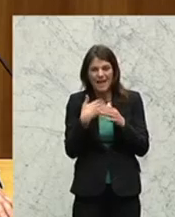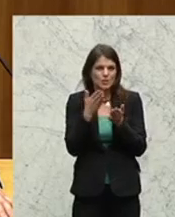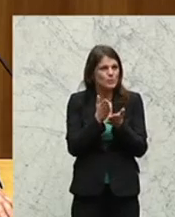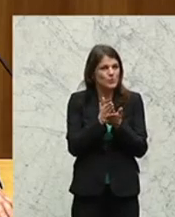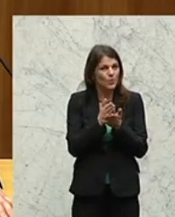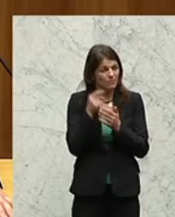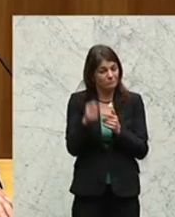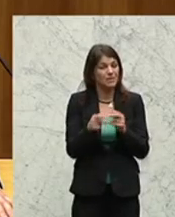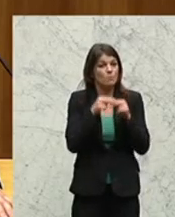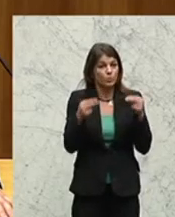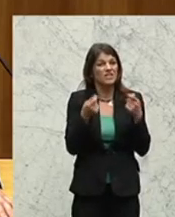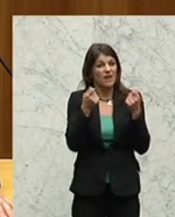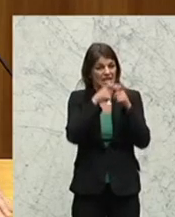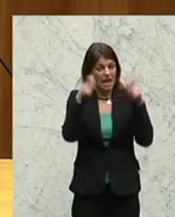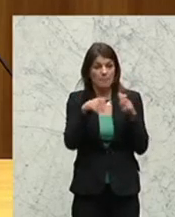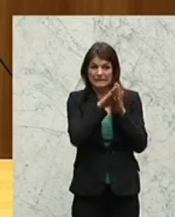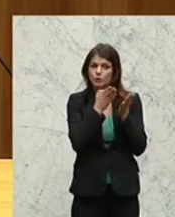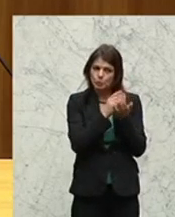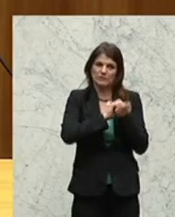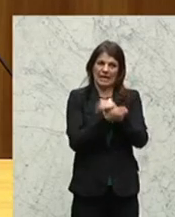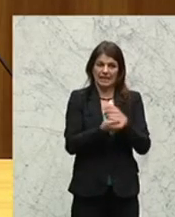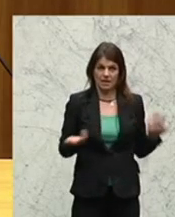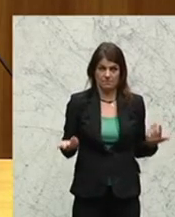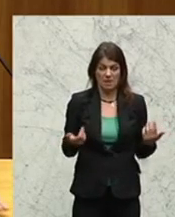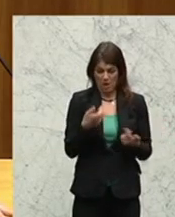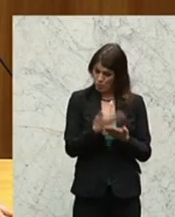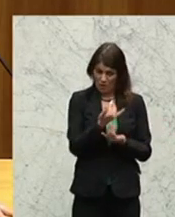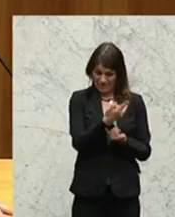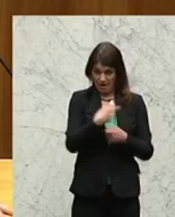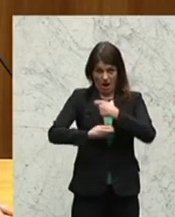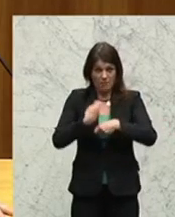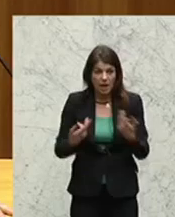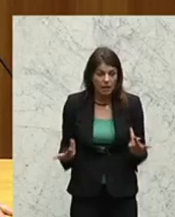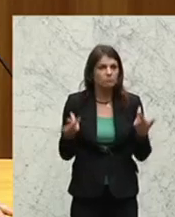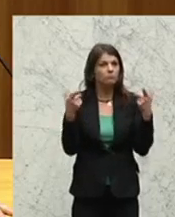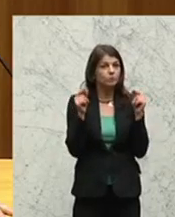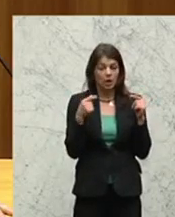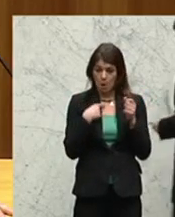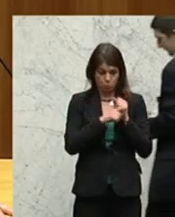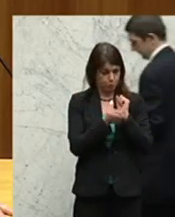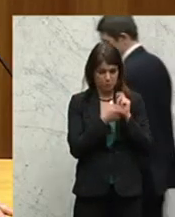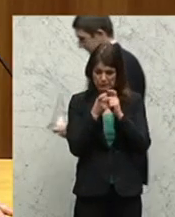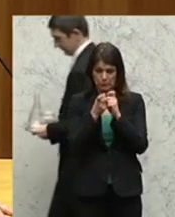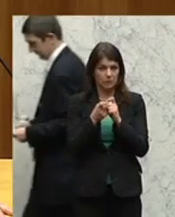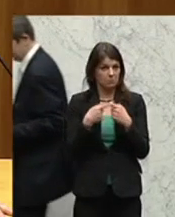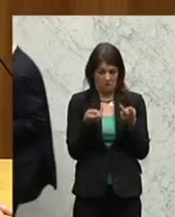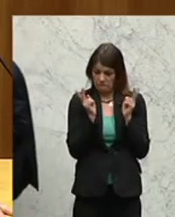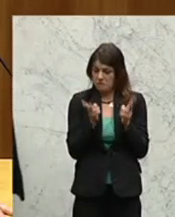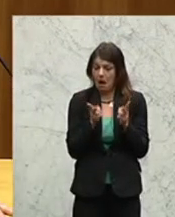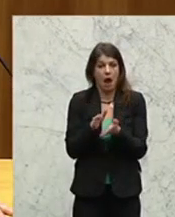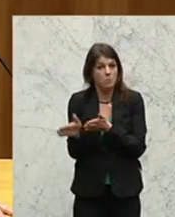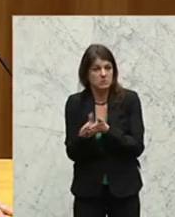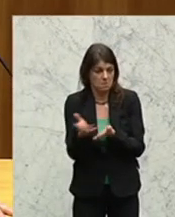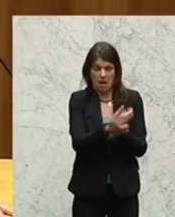dieses Bundesfinanzrahmengesetz geändert. Diese Vorgangsweise führt dazu, dass wir mit dem Budget diskutieren, das nichts mit den Ausgaben oder